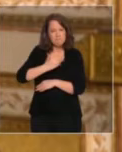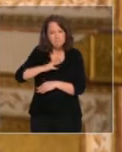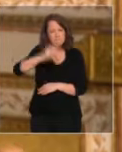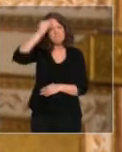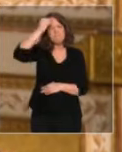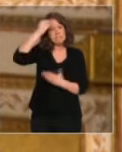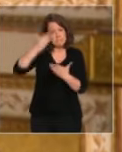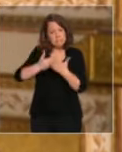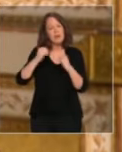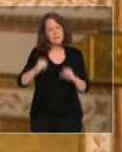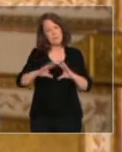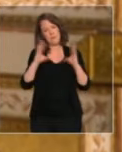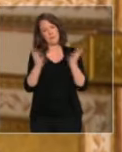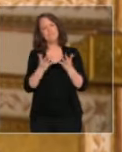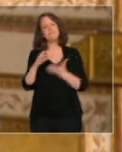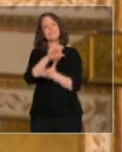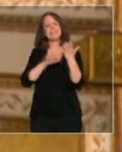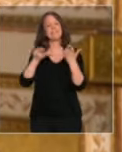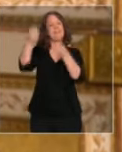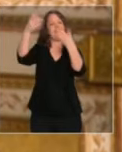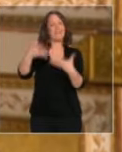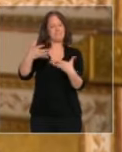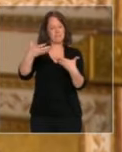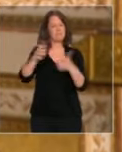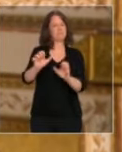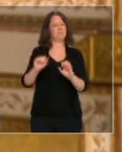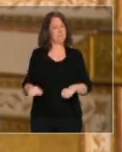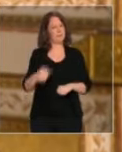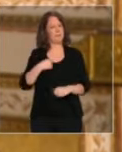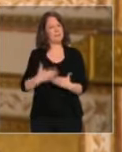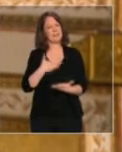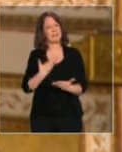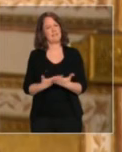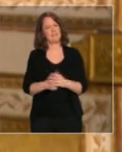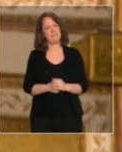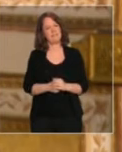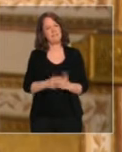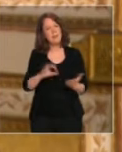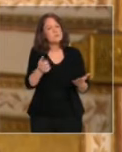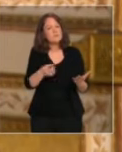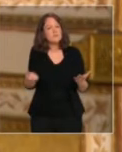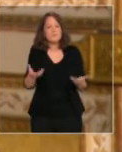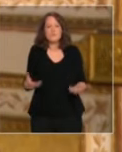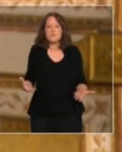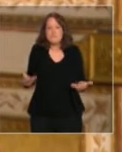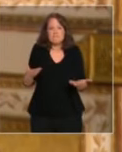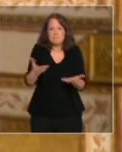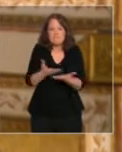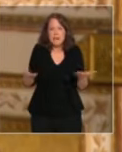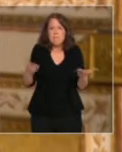Ces quelques évidences s'imposent aujourd'hui à nous mais ne suffiront pas et je